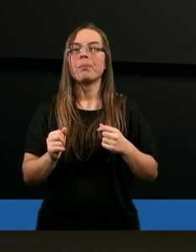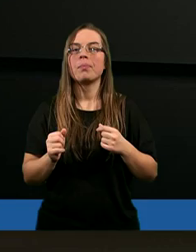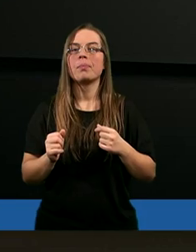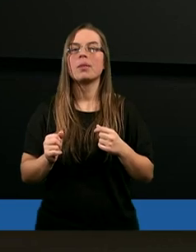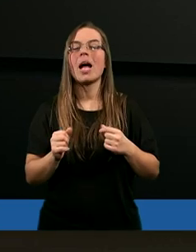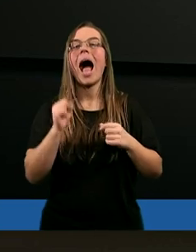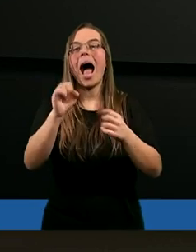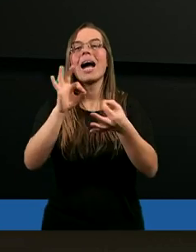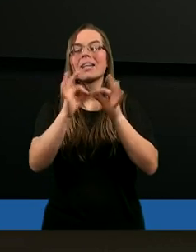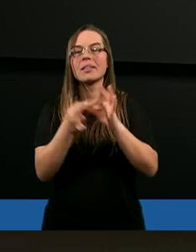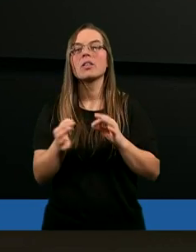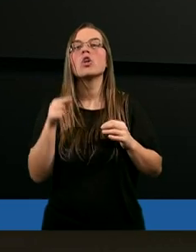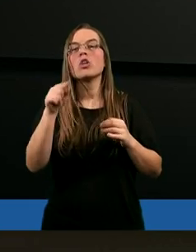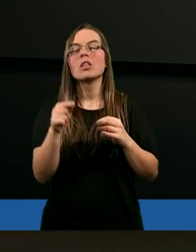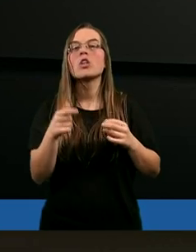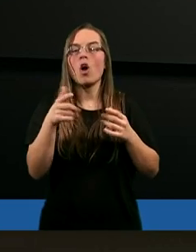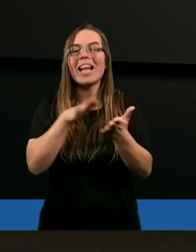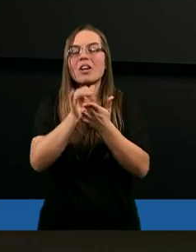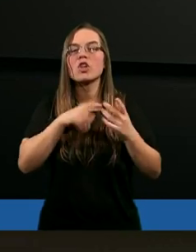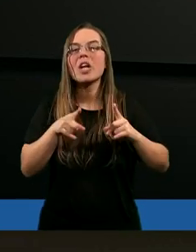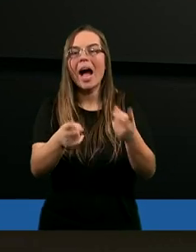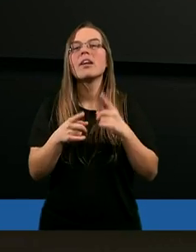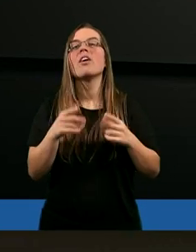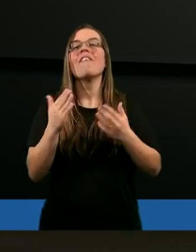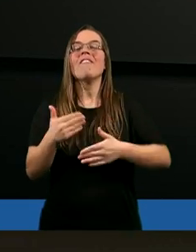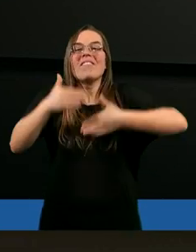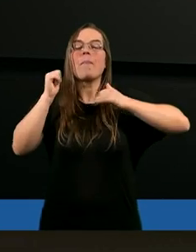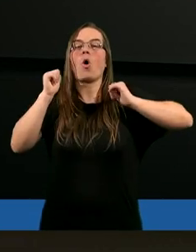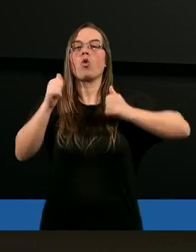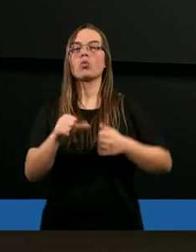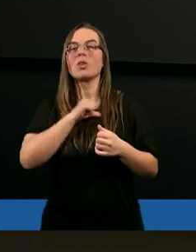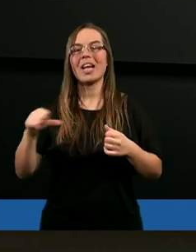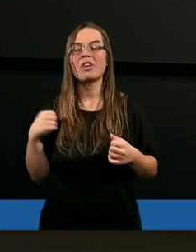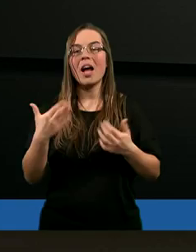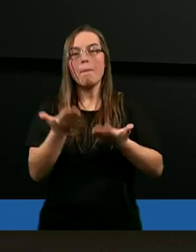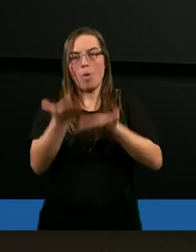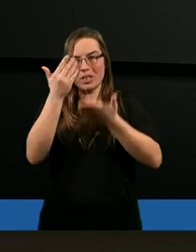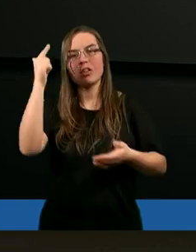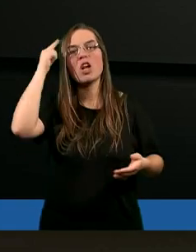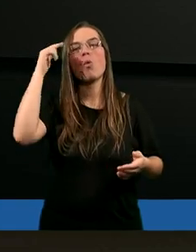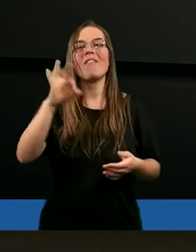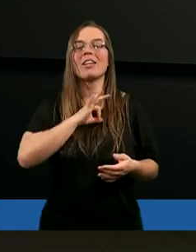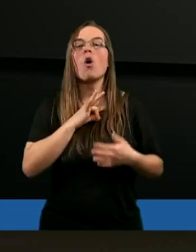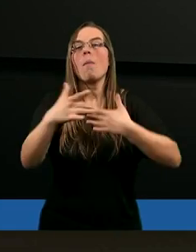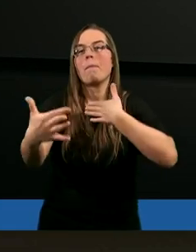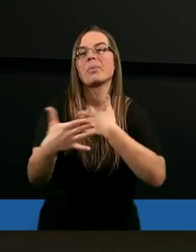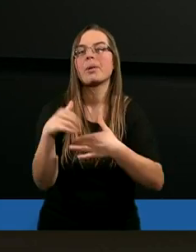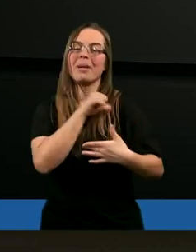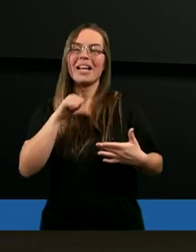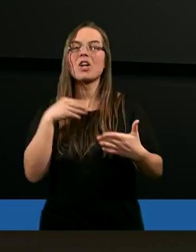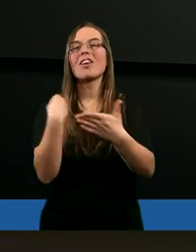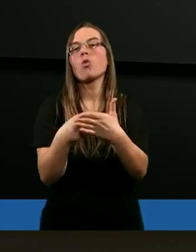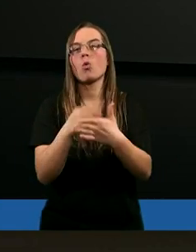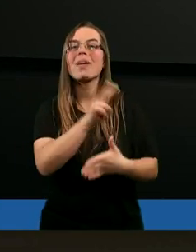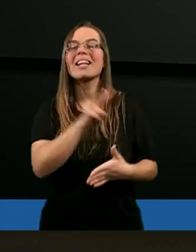A gdy się to zacznie dziać, wyprostujcie się, podnieście głowy swoje. Przybliża się odkupienie